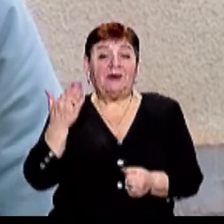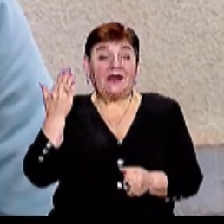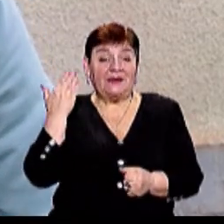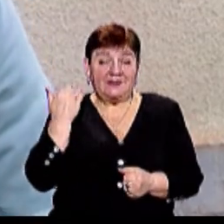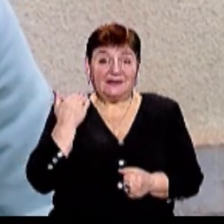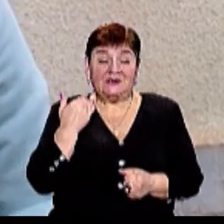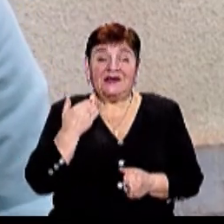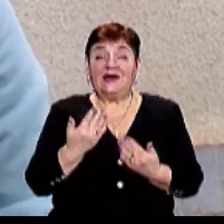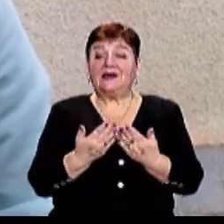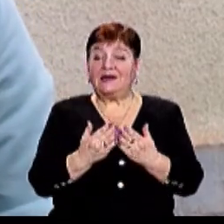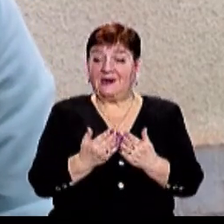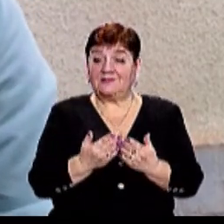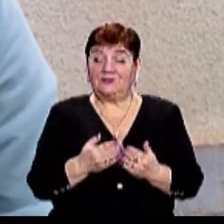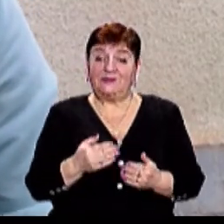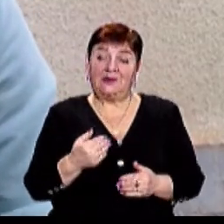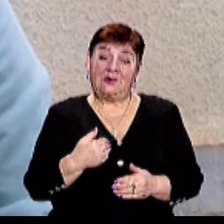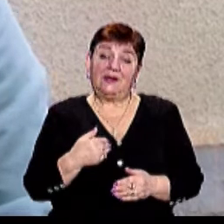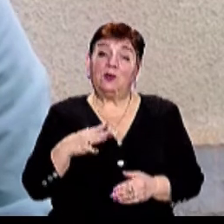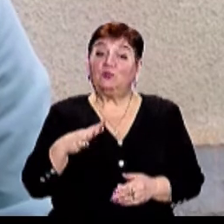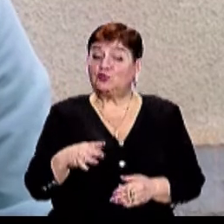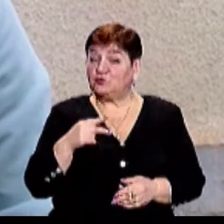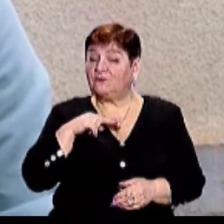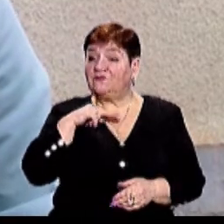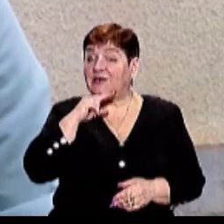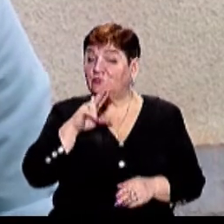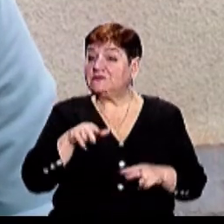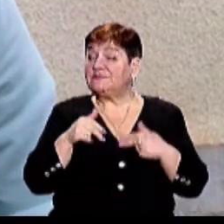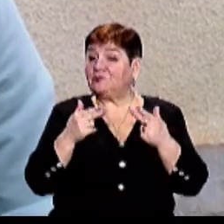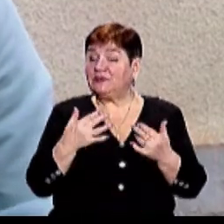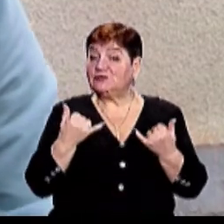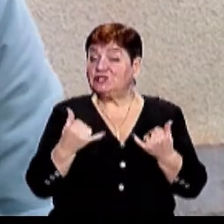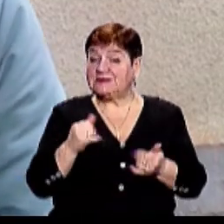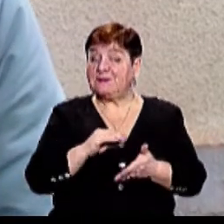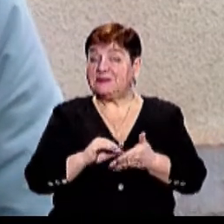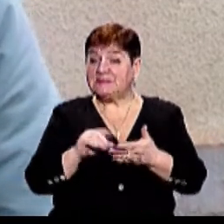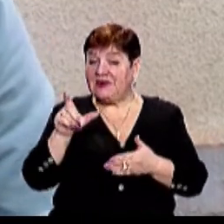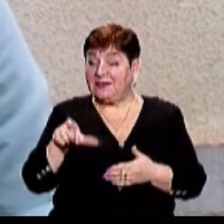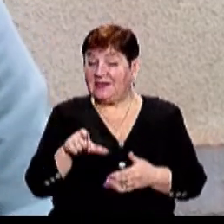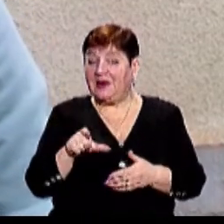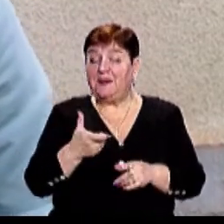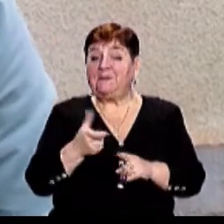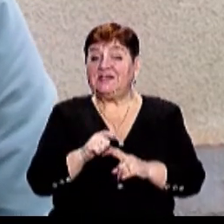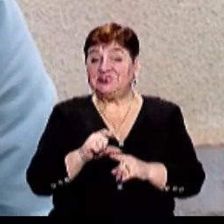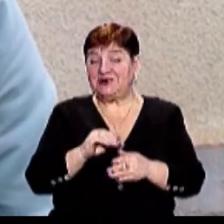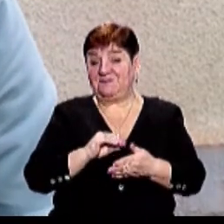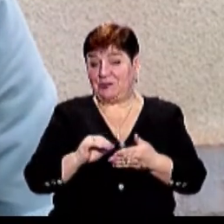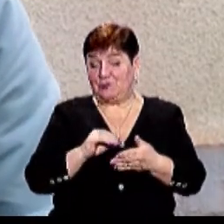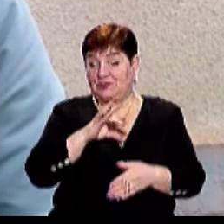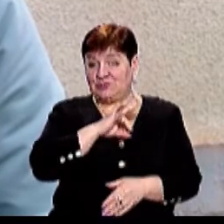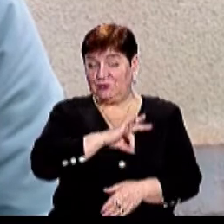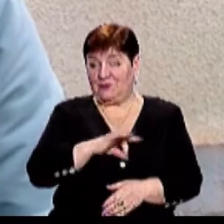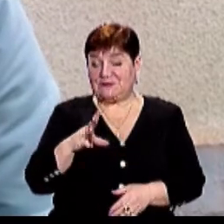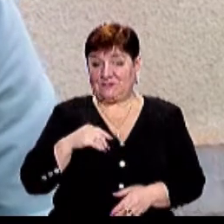книг, я їх зустрічала І мушу звернути увагу на те, що сучасні письменники дедалі більше використовують фемінітиви у своїй